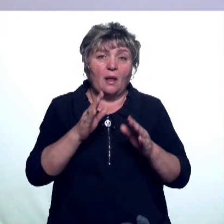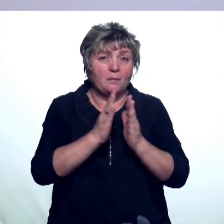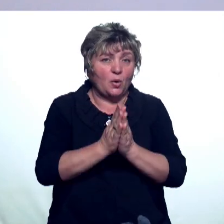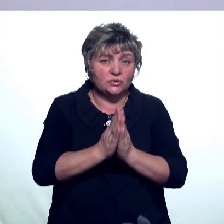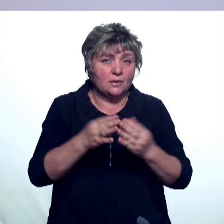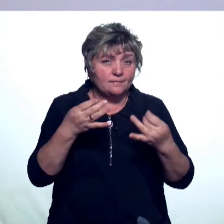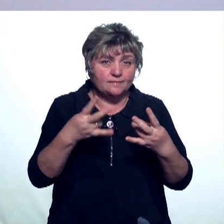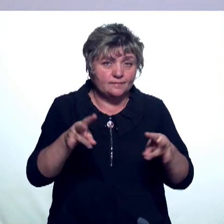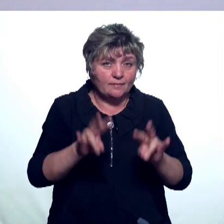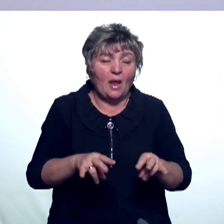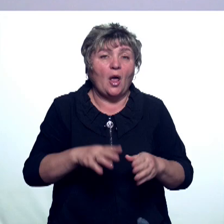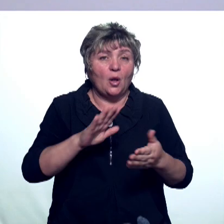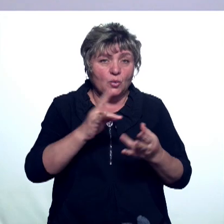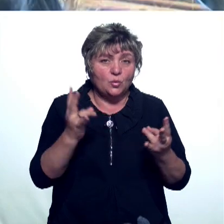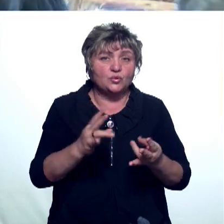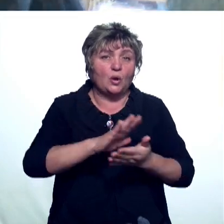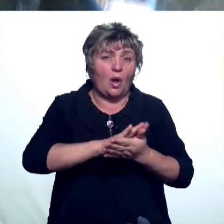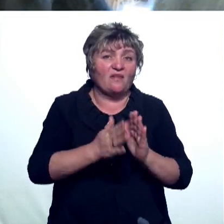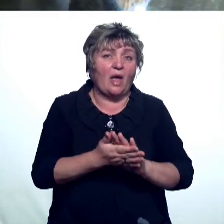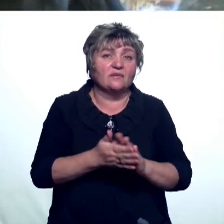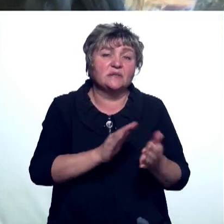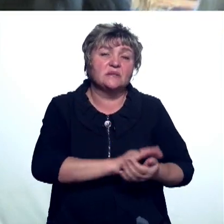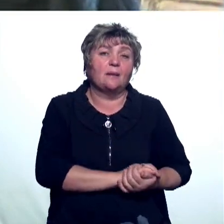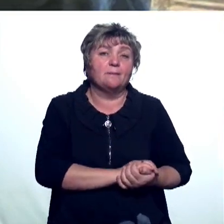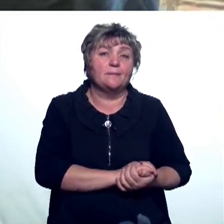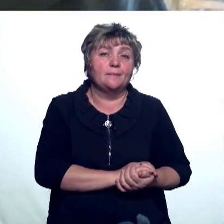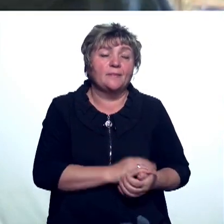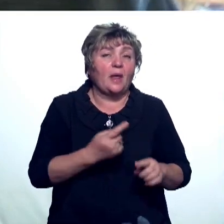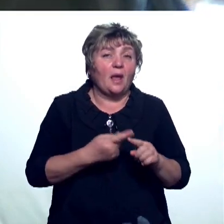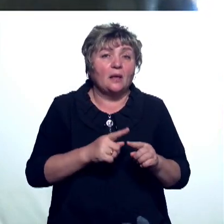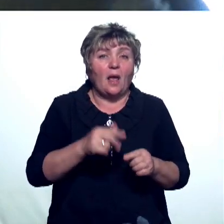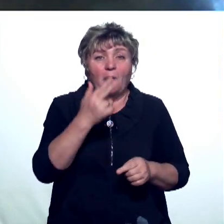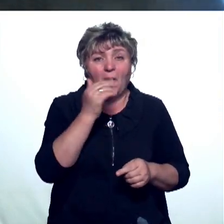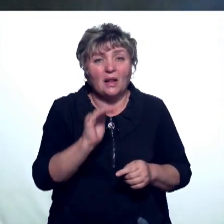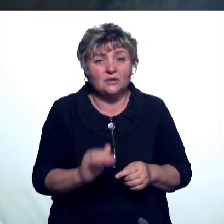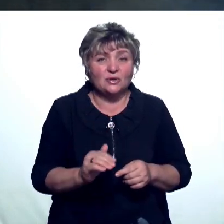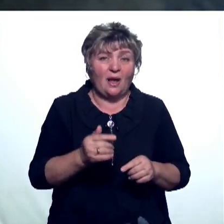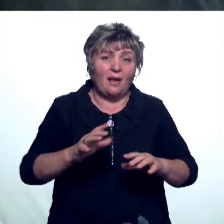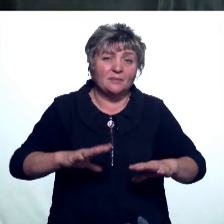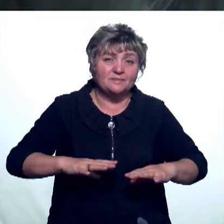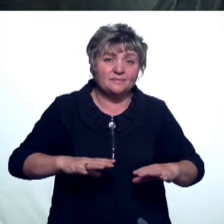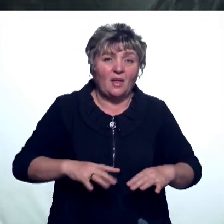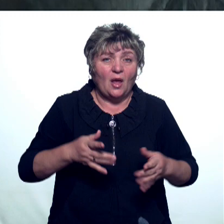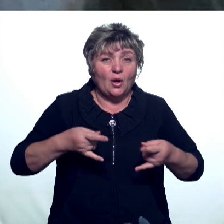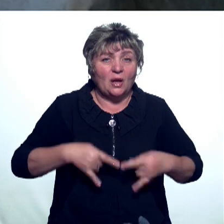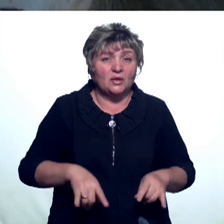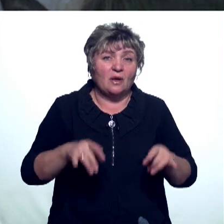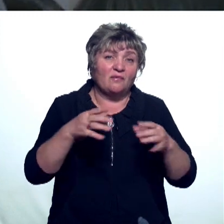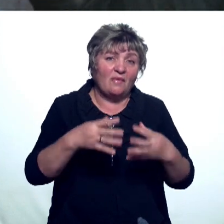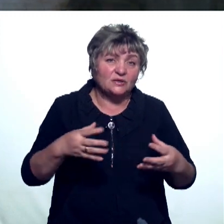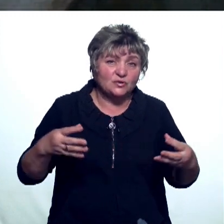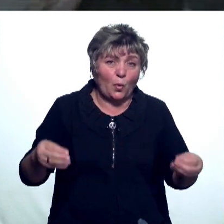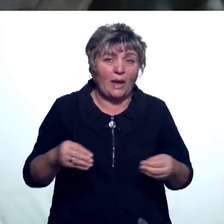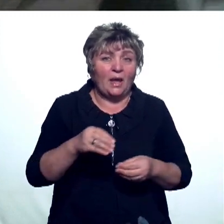договариваться. Тему продолжит Светлана Буланова. Эта малышка по кличке Кеша родилась весной. Жеребенок Орловского